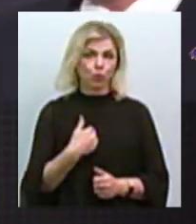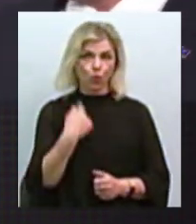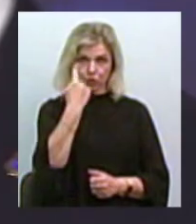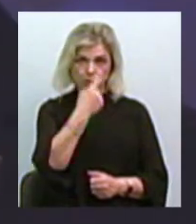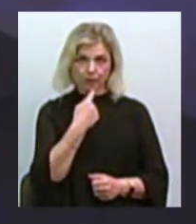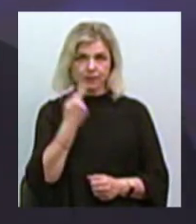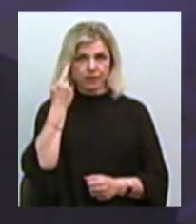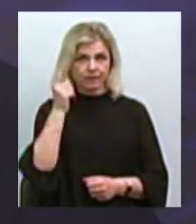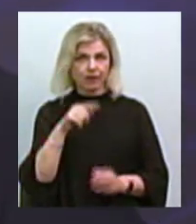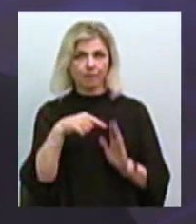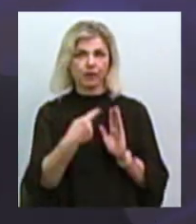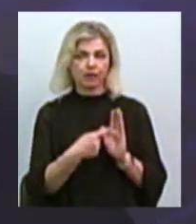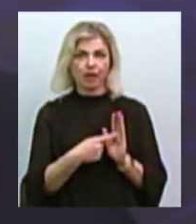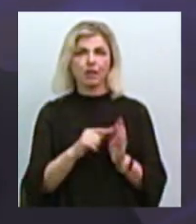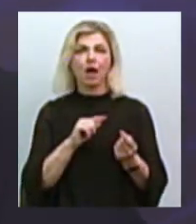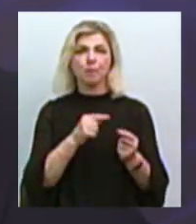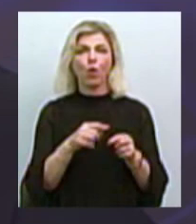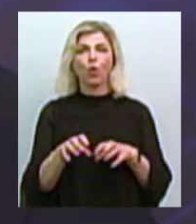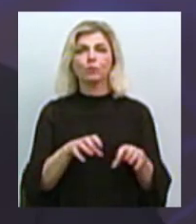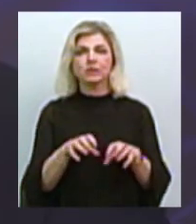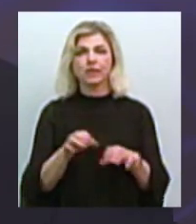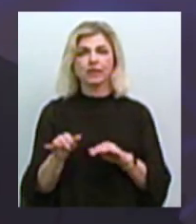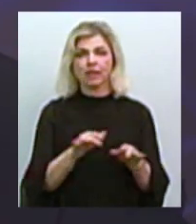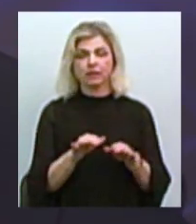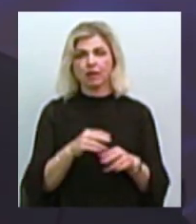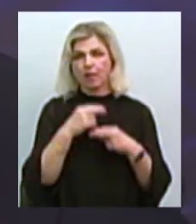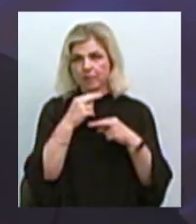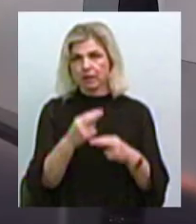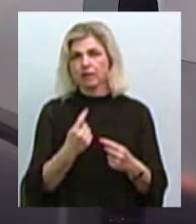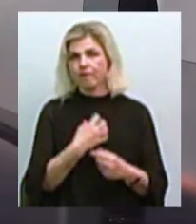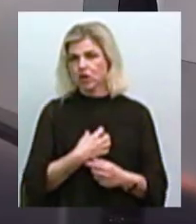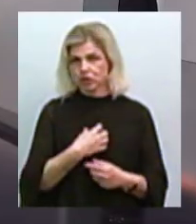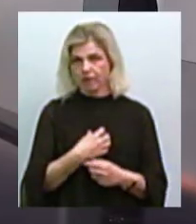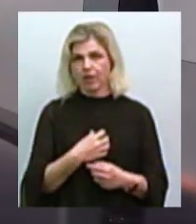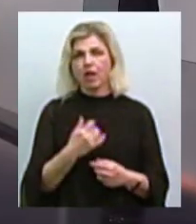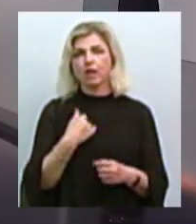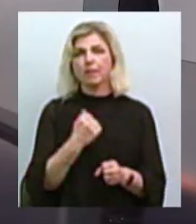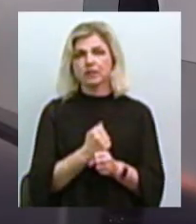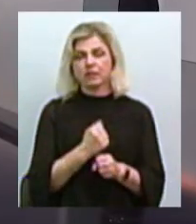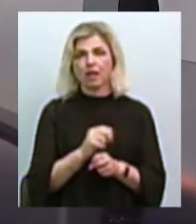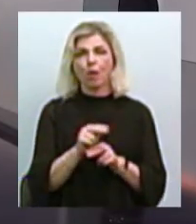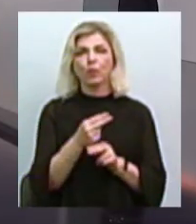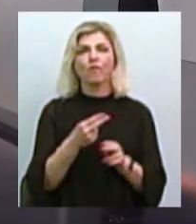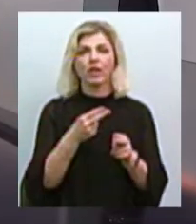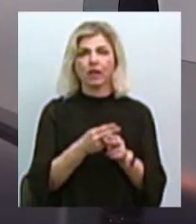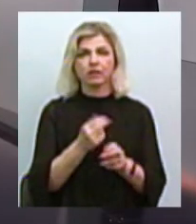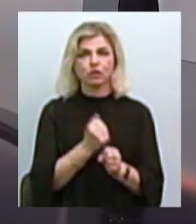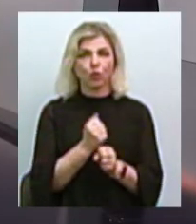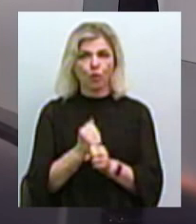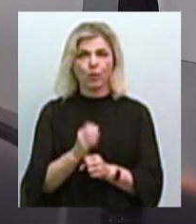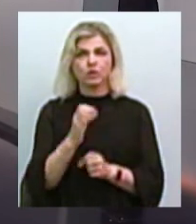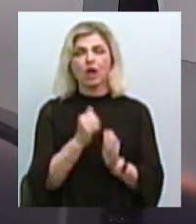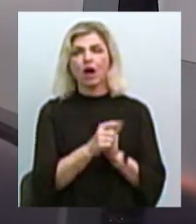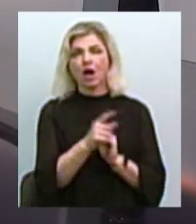питанням антикорупційної діяльності приділяється дуже важлива увага. І ми проводимо профілактичну роботу з кожним